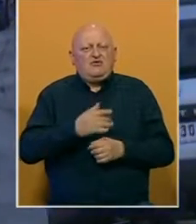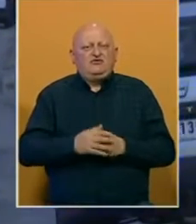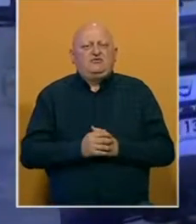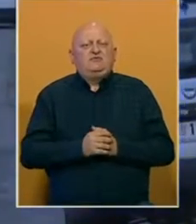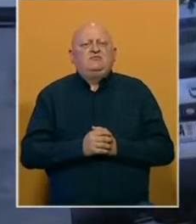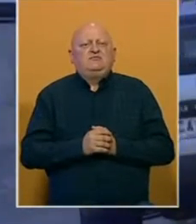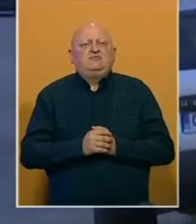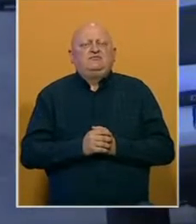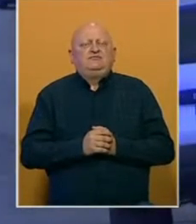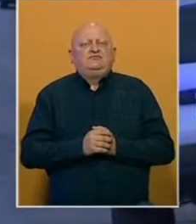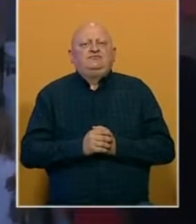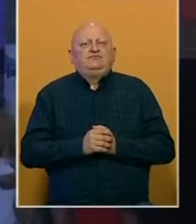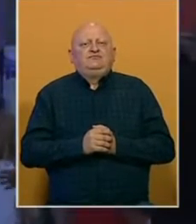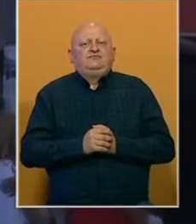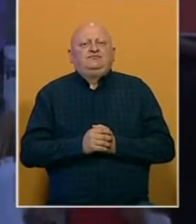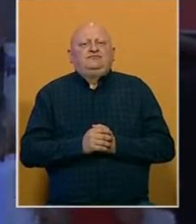povrijeđenih.